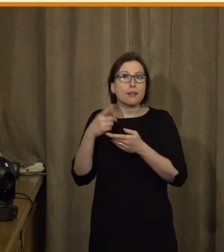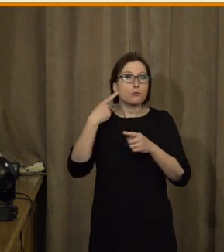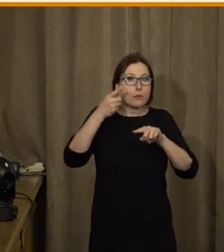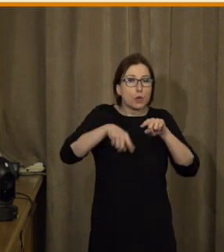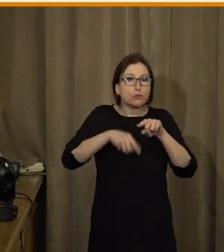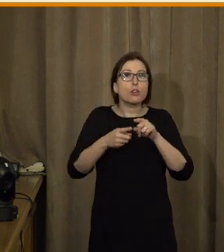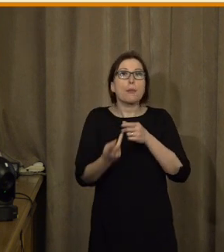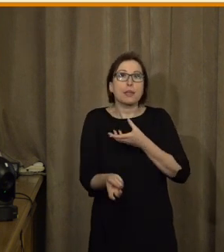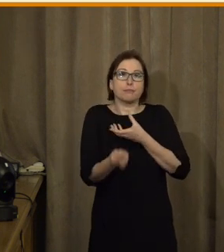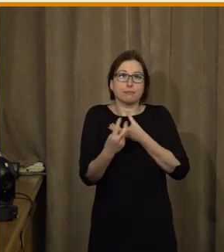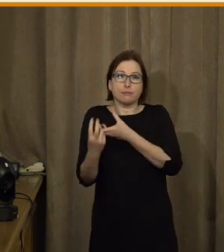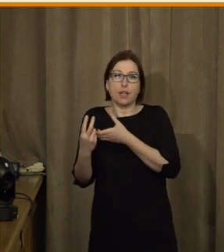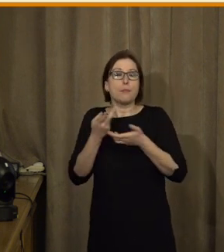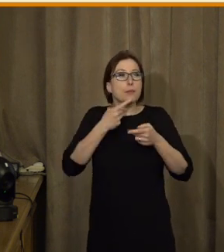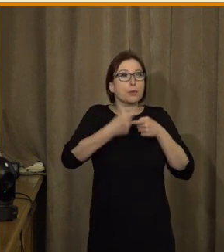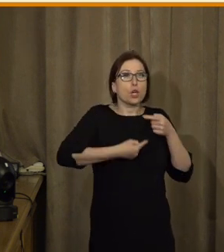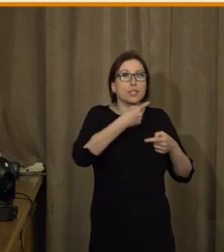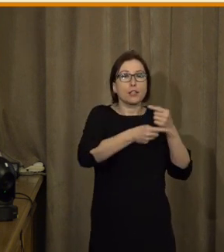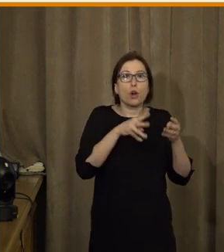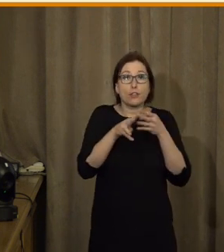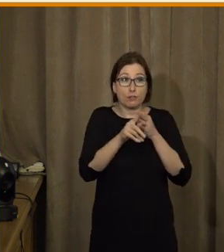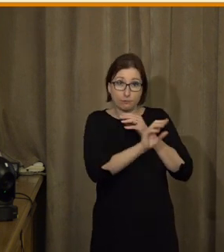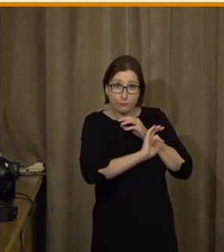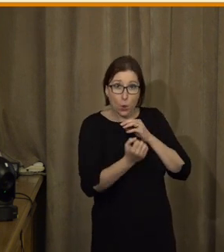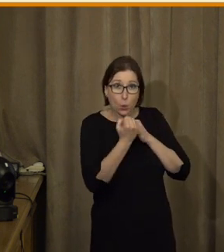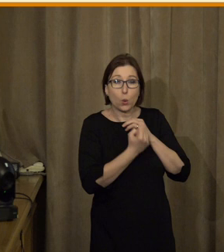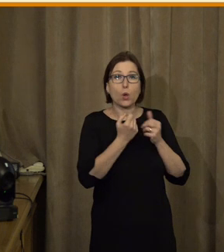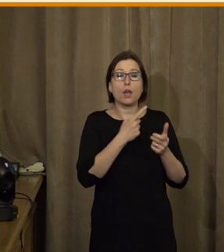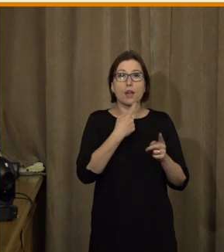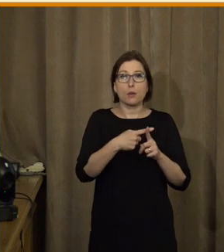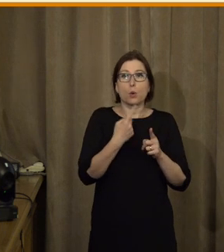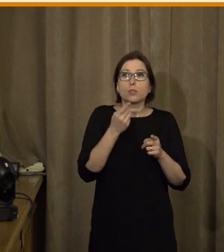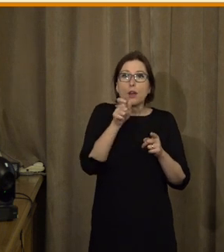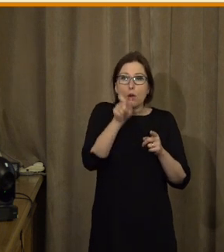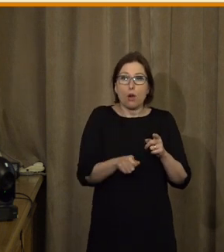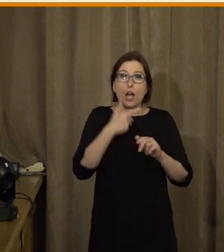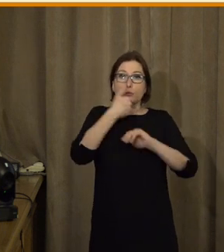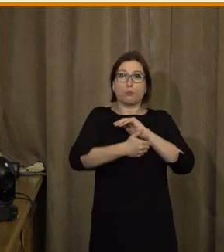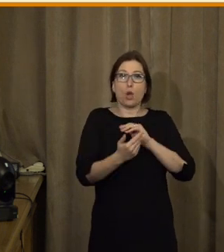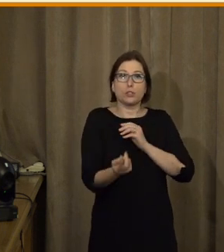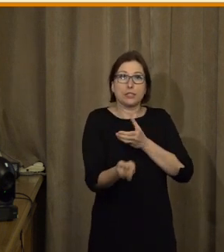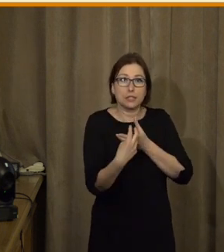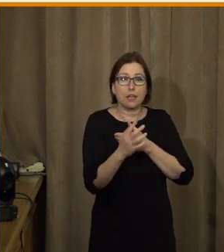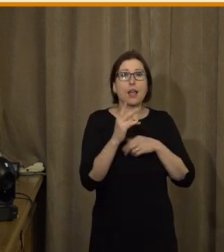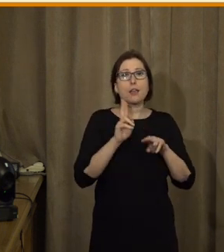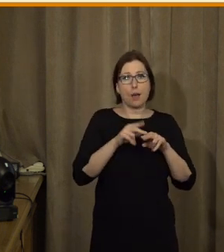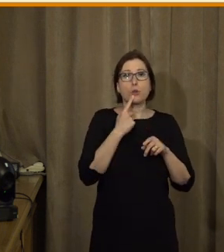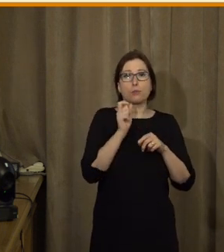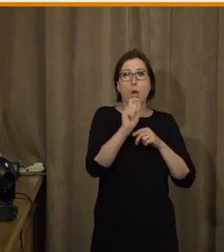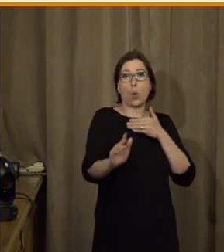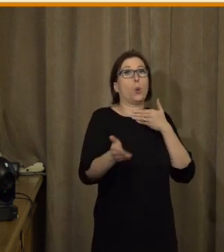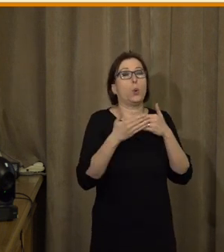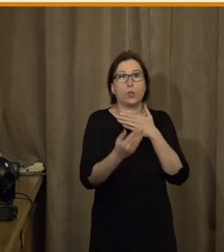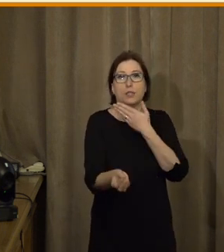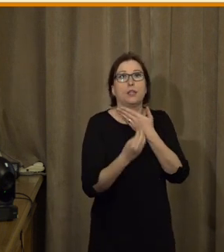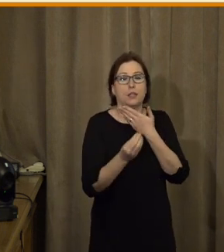do toho procesu a vlastně do toho procesu ověřování, ale s nějakou i důstojnou rolí, tedy ne pošlu vám a chci na poslední